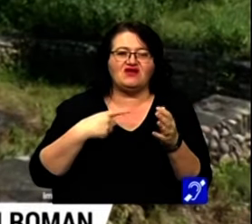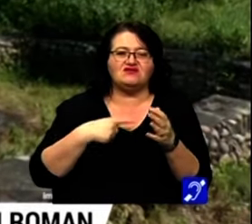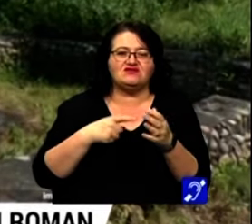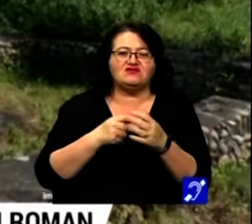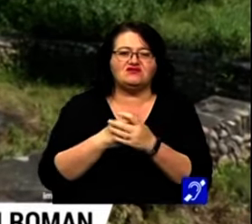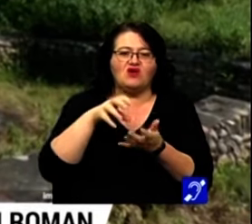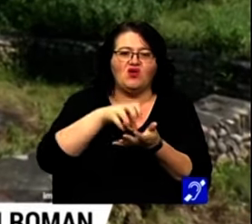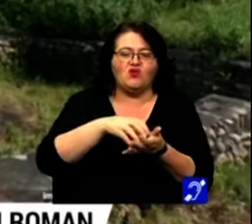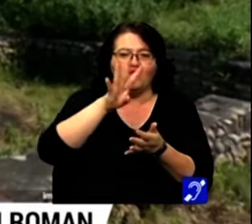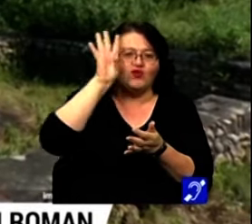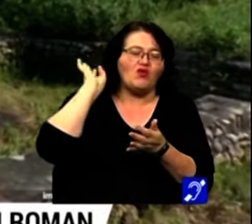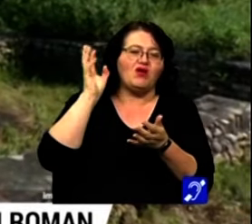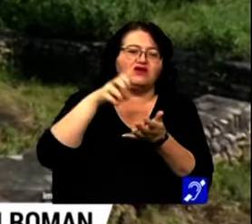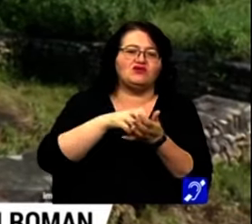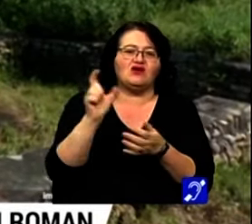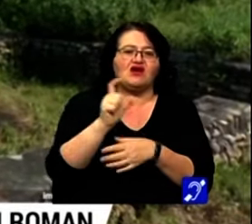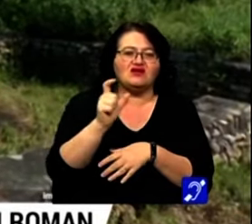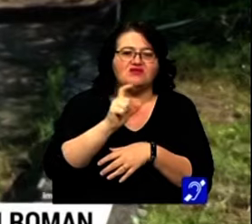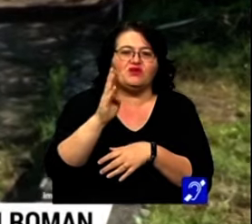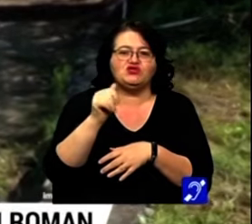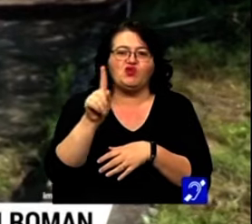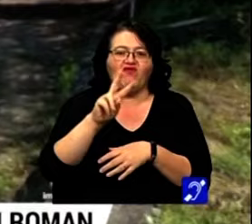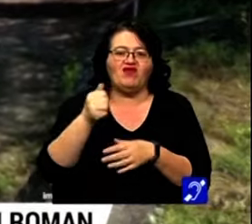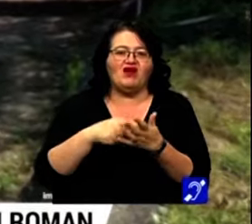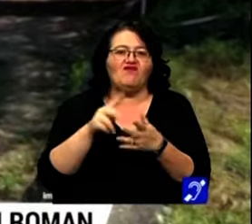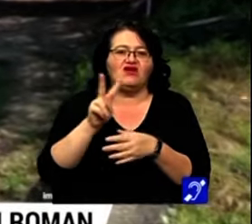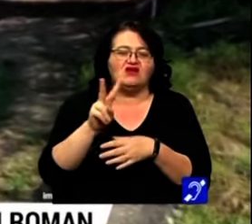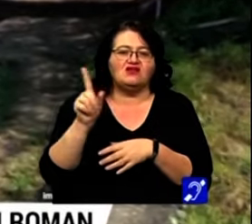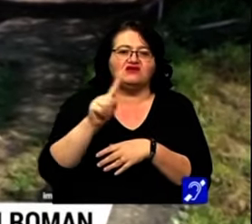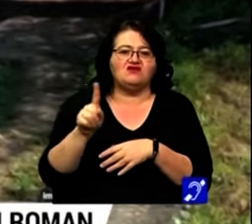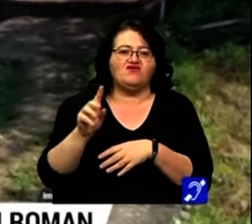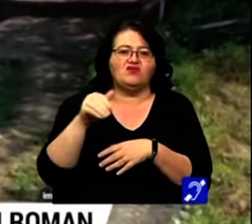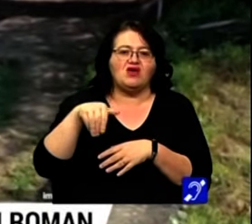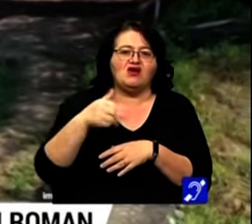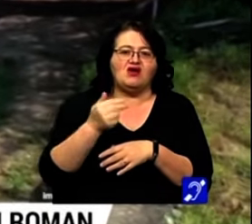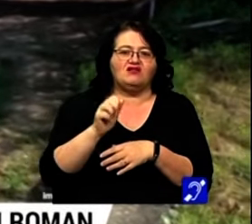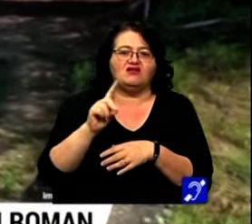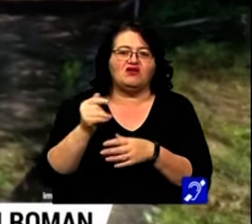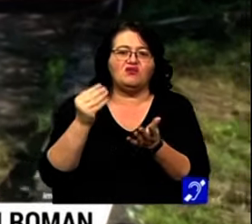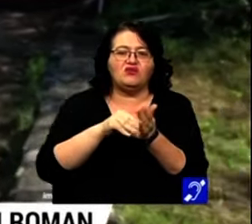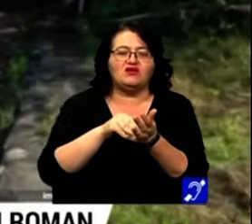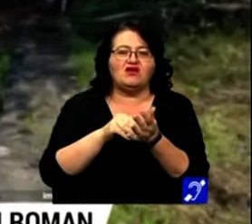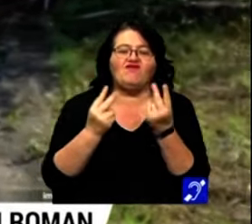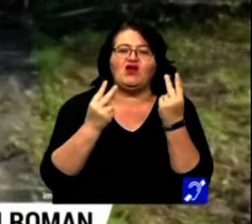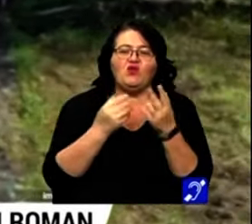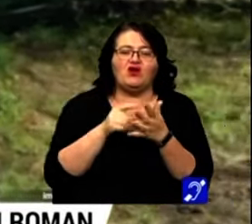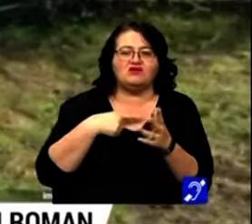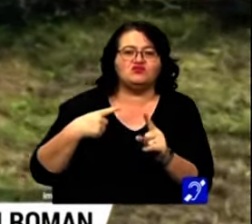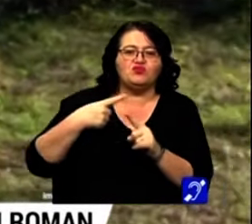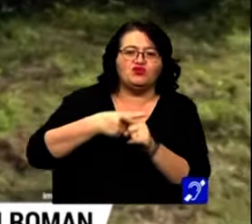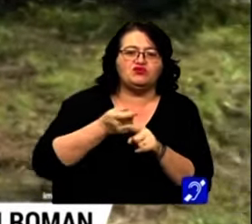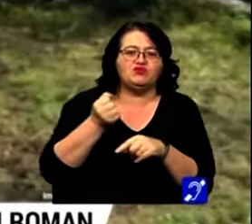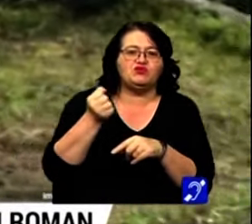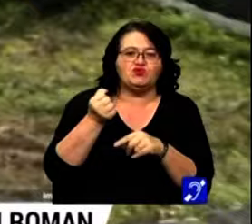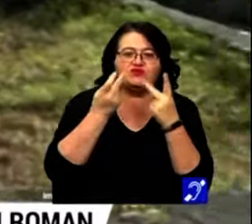există castre romane în zone precum Caransebeș, Berzovia, Vărădia, Zăvoi, Ormehadia, iar pune la rol în valoare ar fi un plus pentru